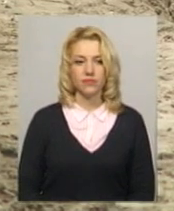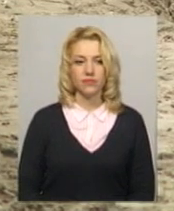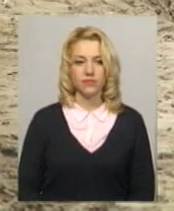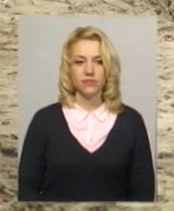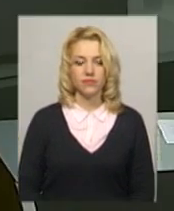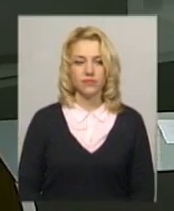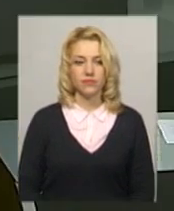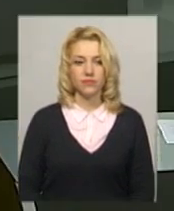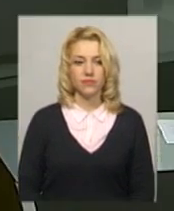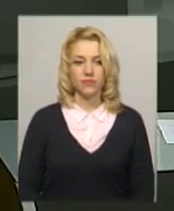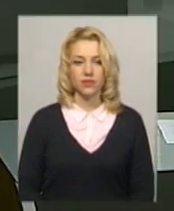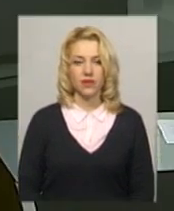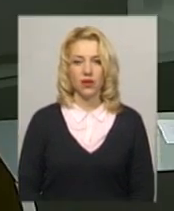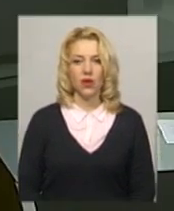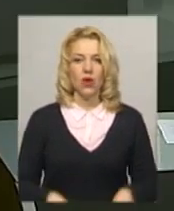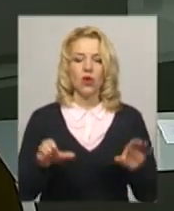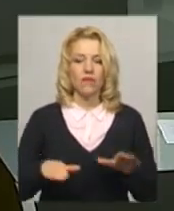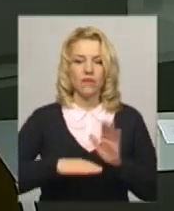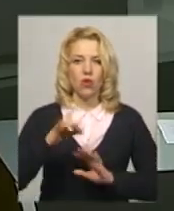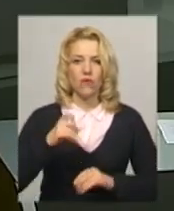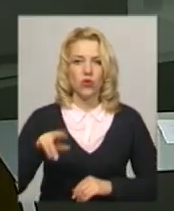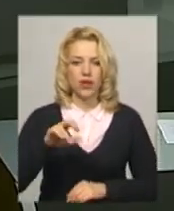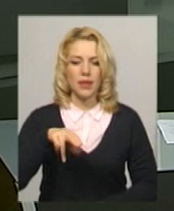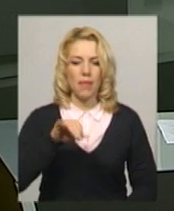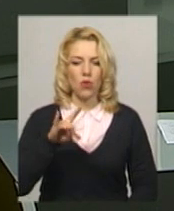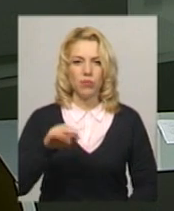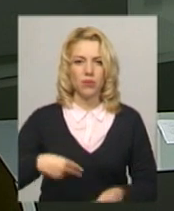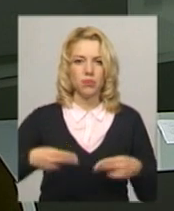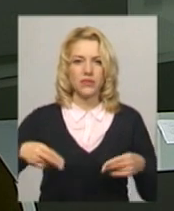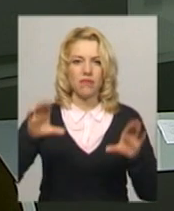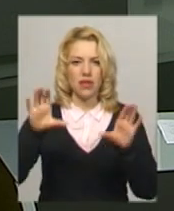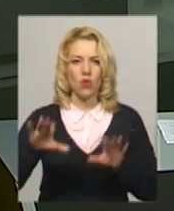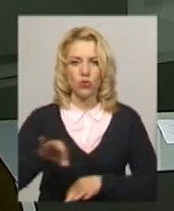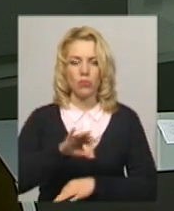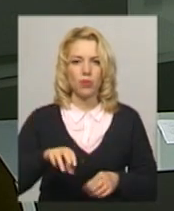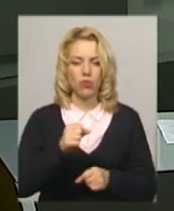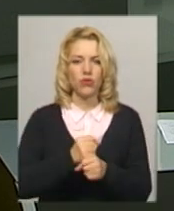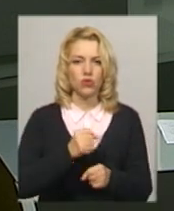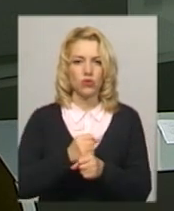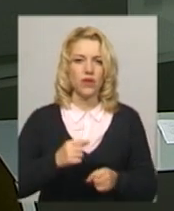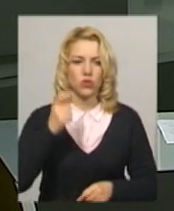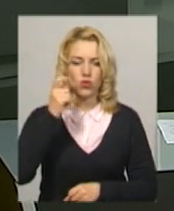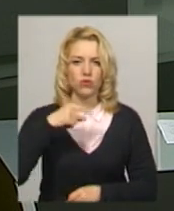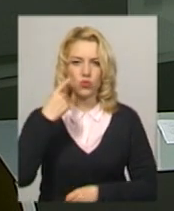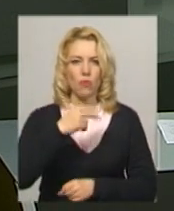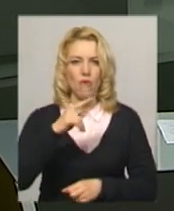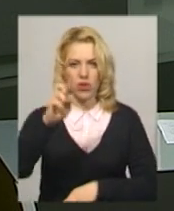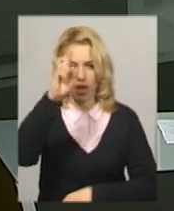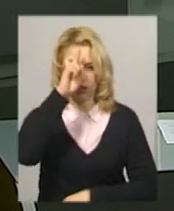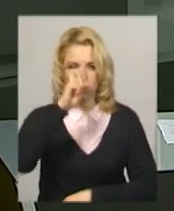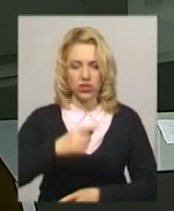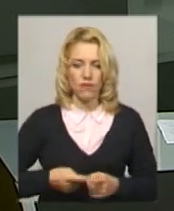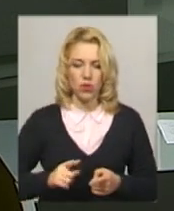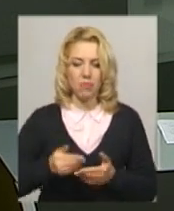Центр. Голова Верховної Ради Андрій Парубій підписав законопроект про функціонування української мови як державної.